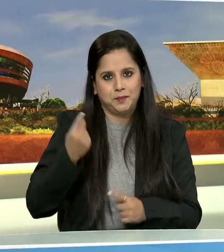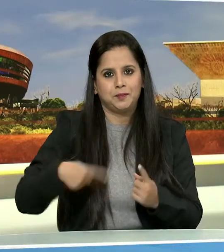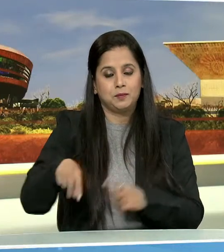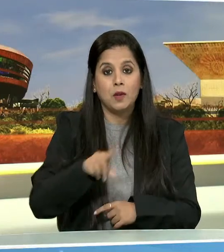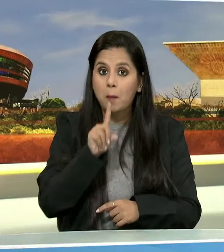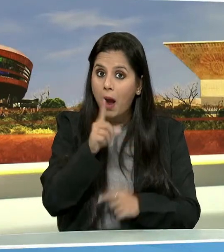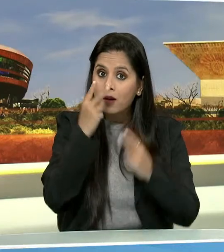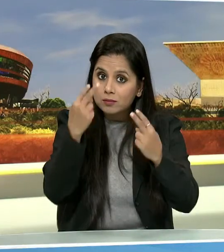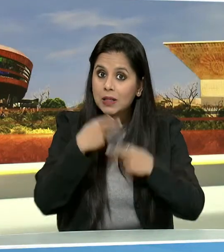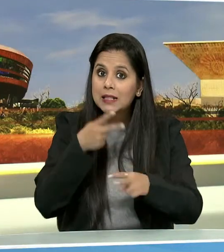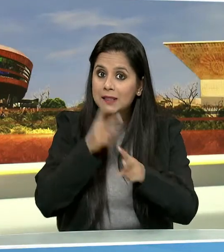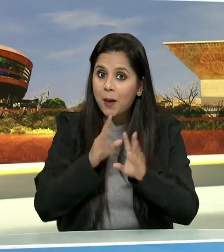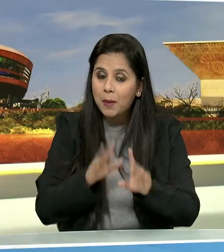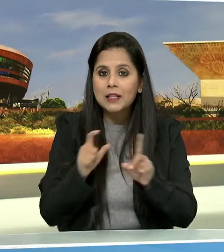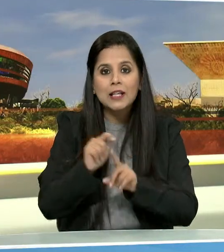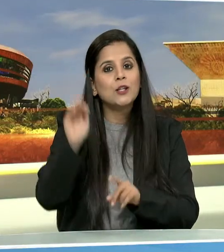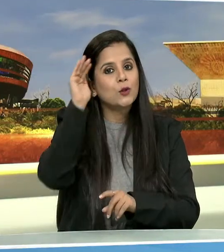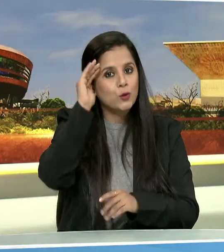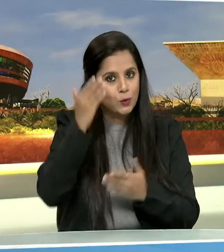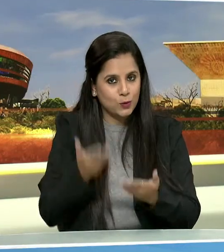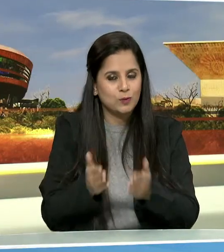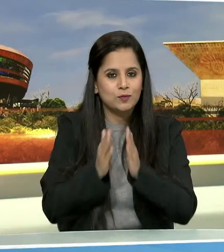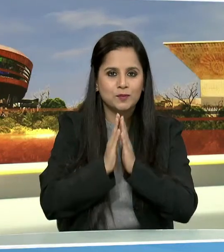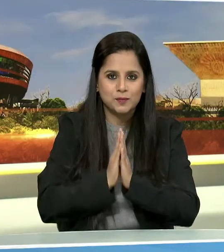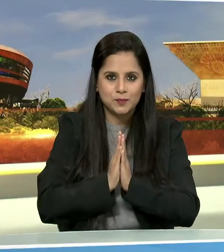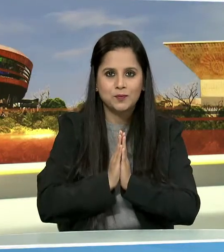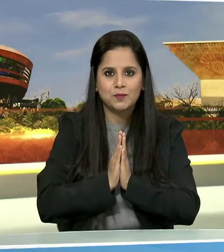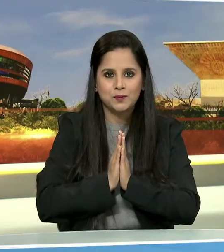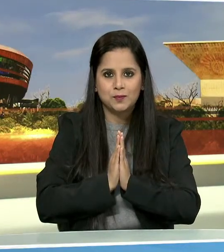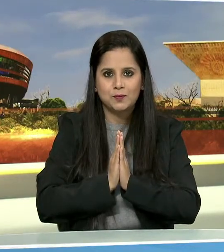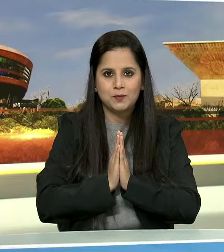लेकिन देखते रहे डीडी न्यूज नमस्कार